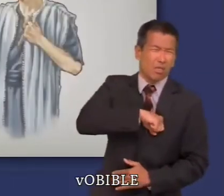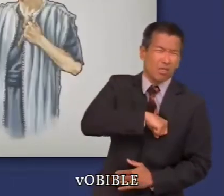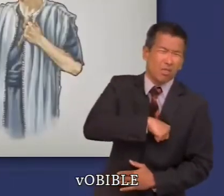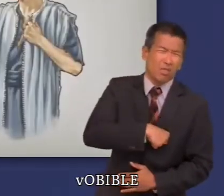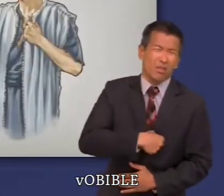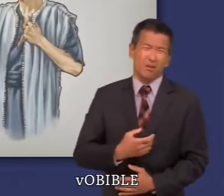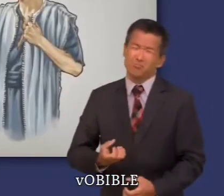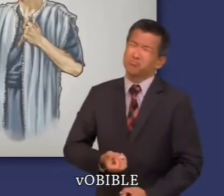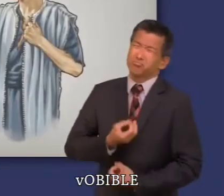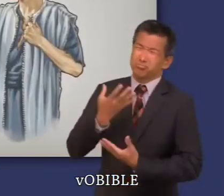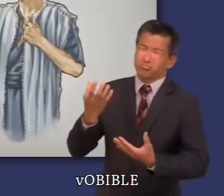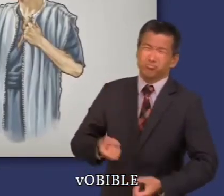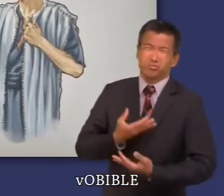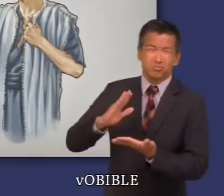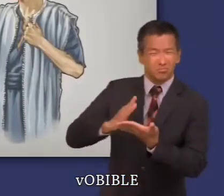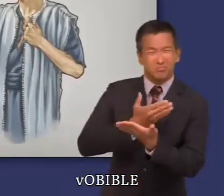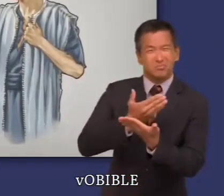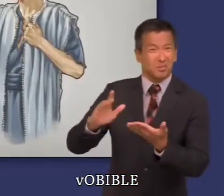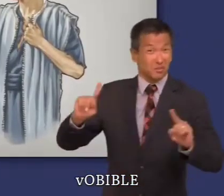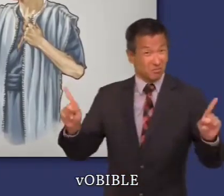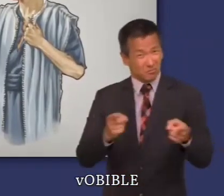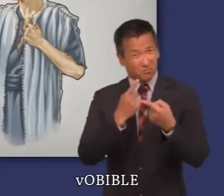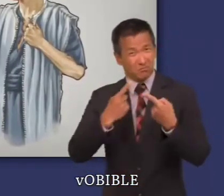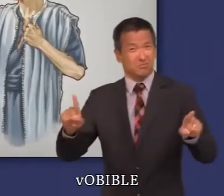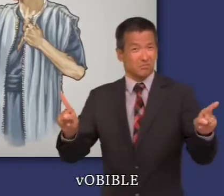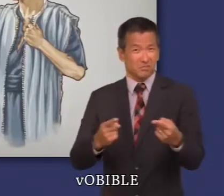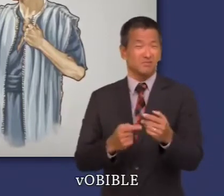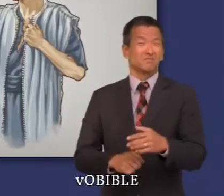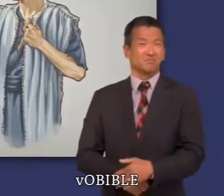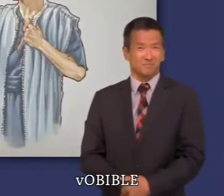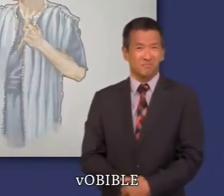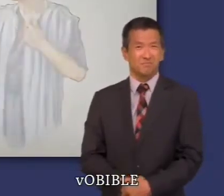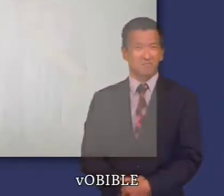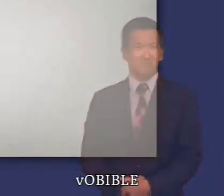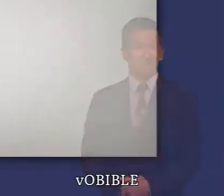Profondément attristé, David compose un chant de deuil qu'il appelle l'arc.